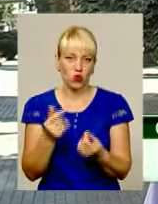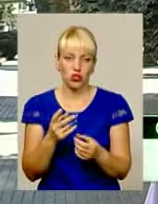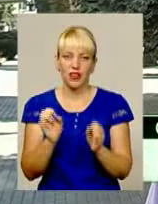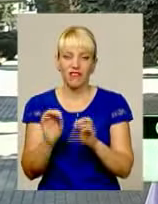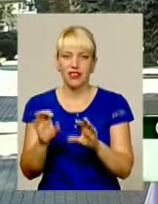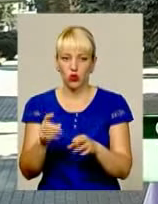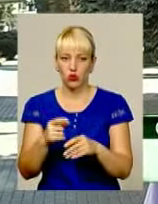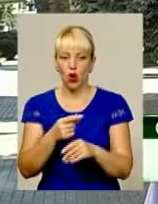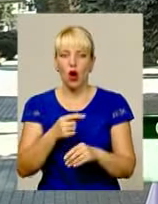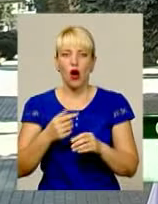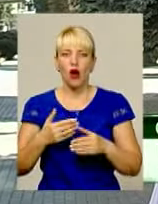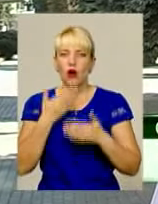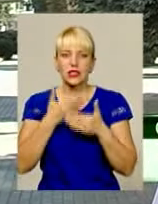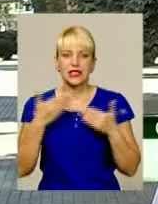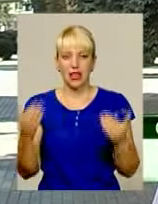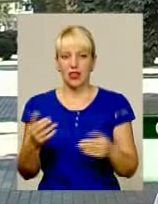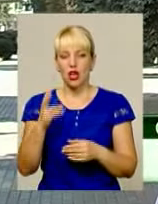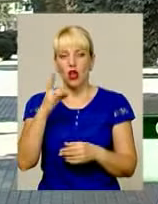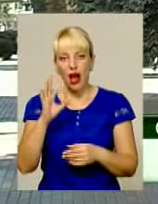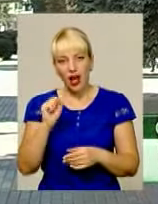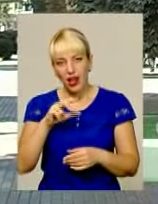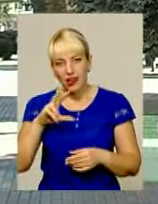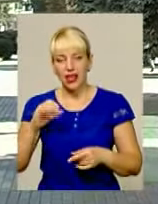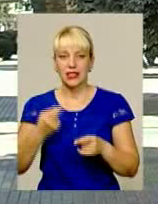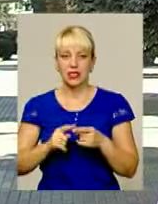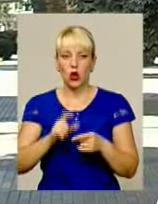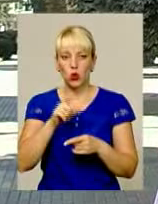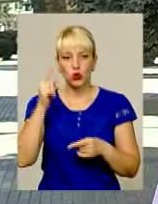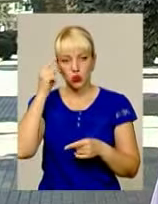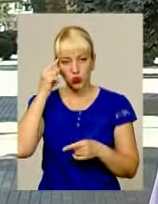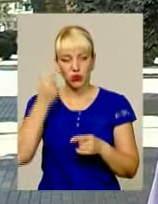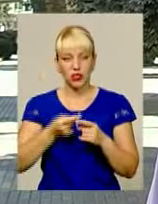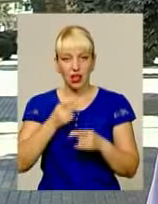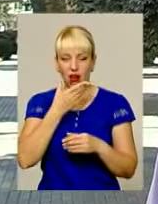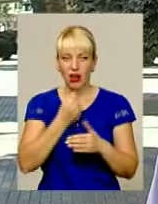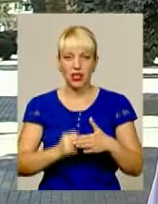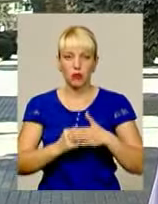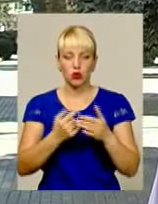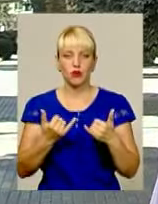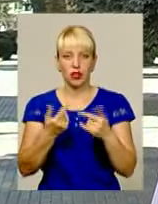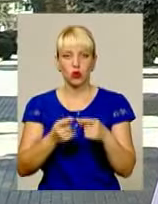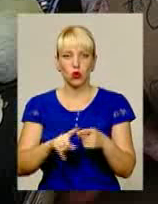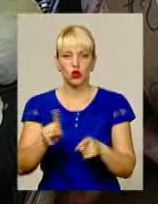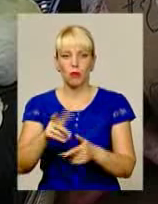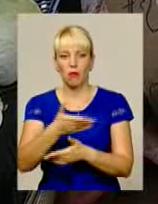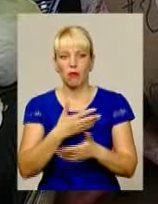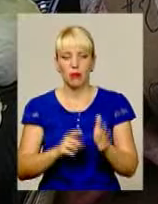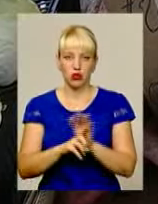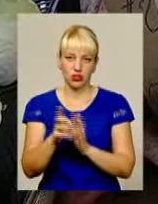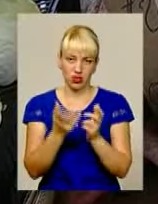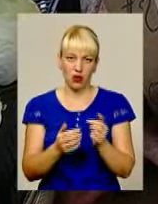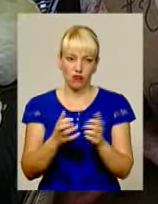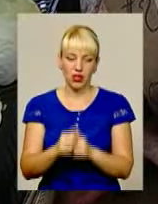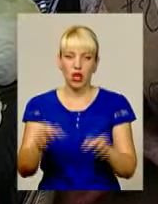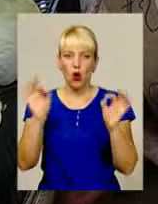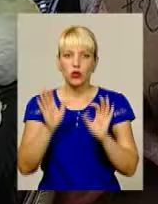але це є позитив, тому що люди задумуються на це. І це є такий гарний поштовх для того, щоб дійсно ми почали рахувати. Восени